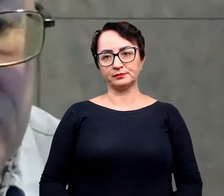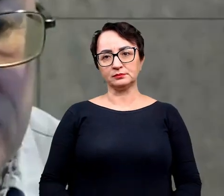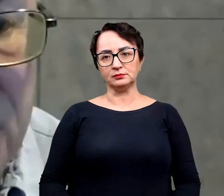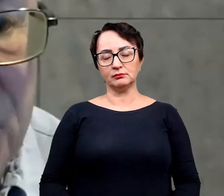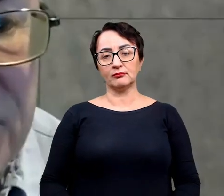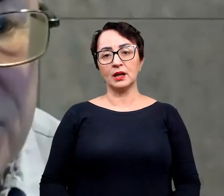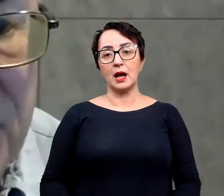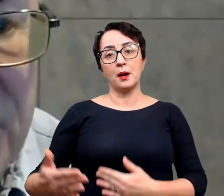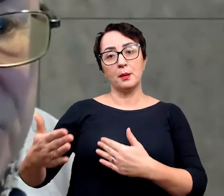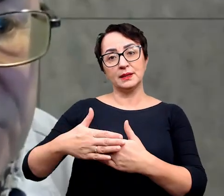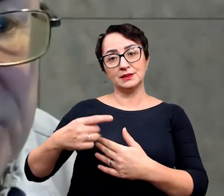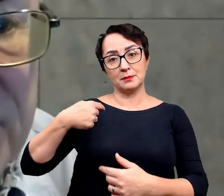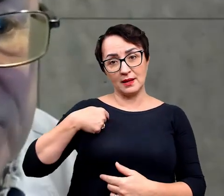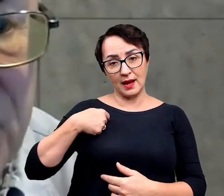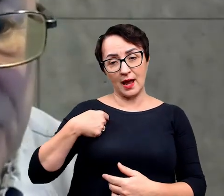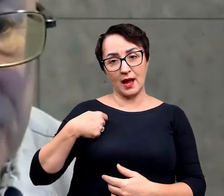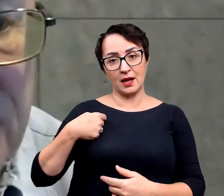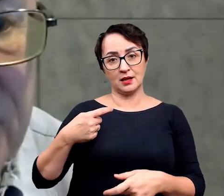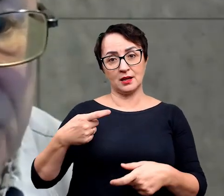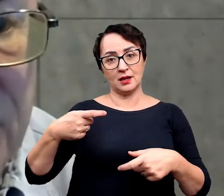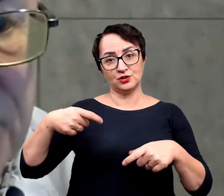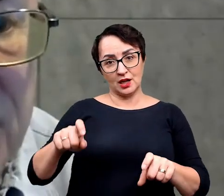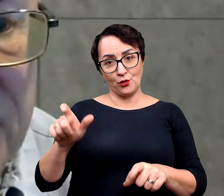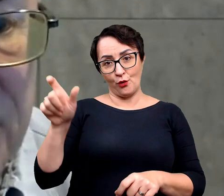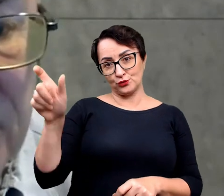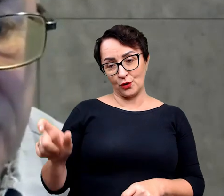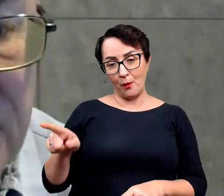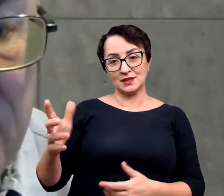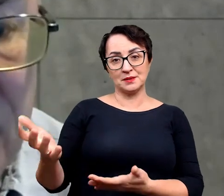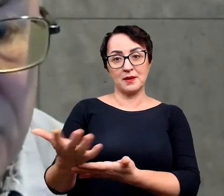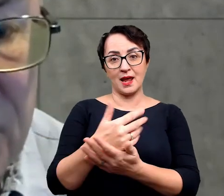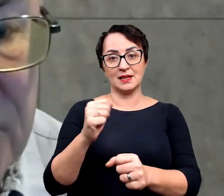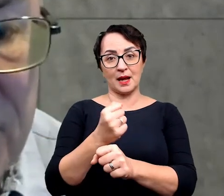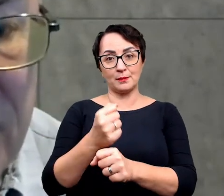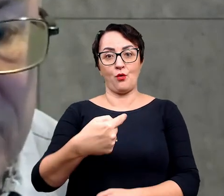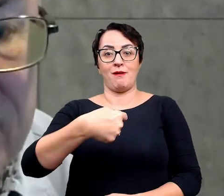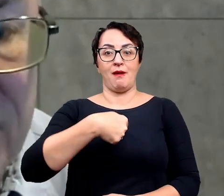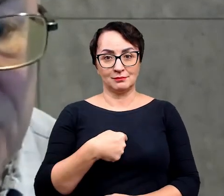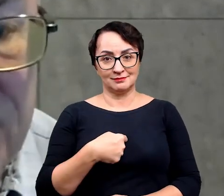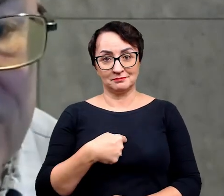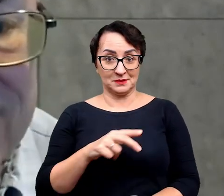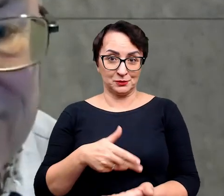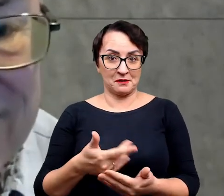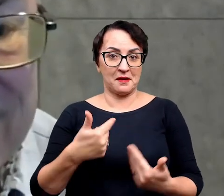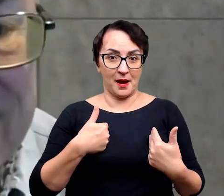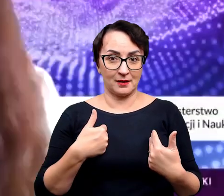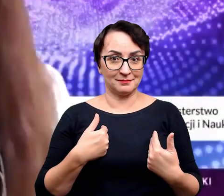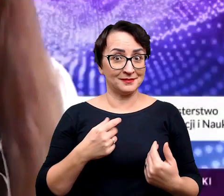To najbliżej mnie leżącą, znaczy siedzącą może osobą, która zbiera skamieniałości, to jestem ja na przykład.